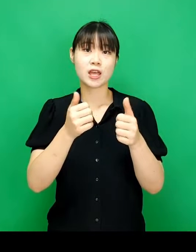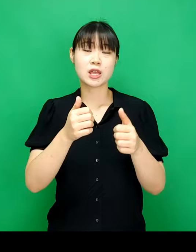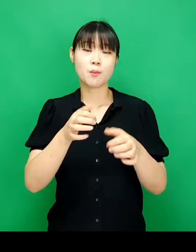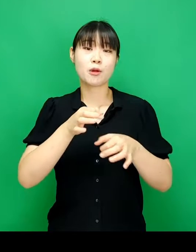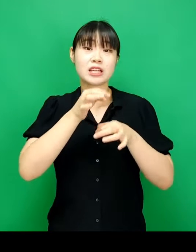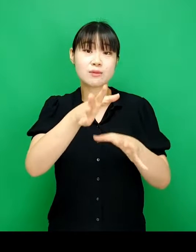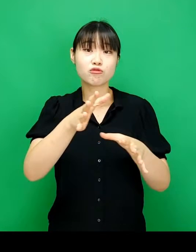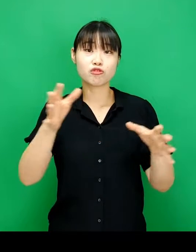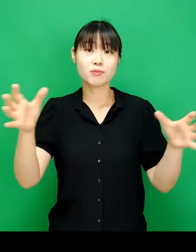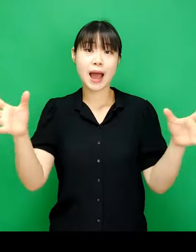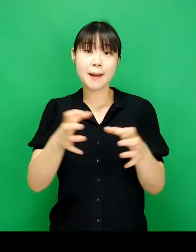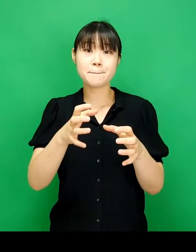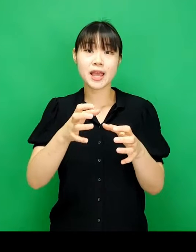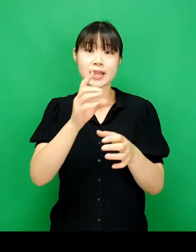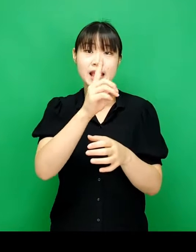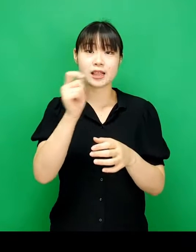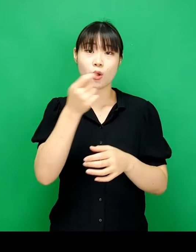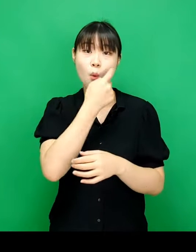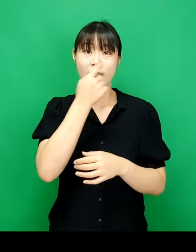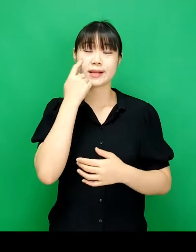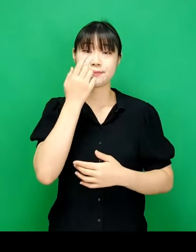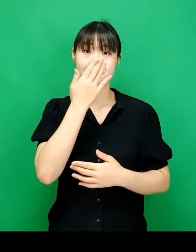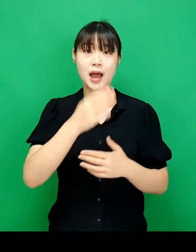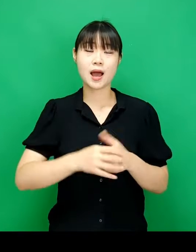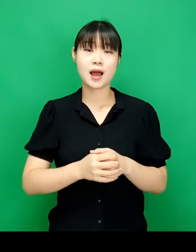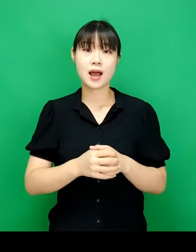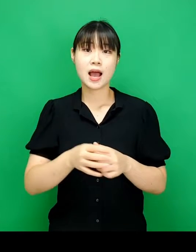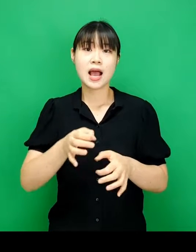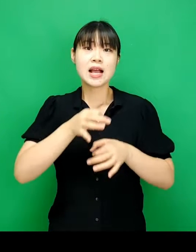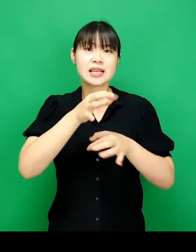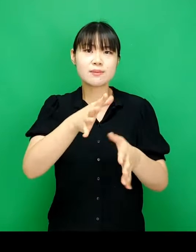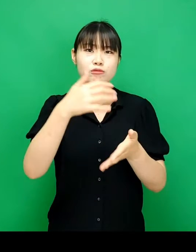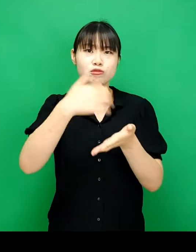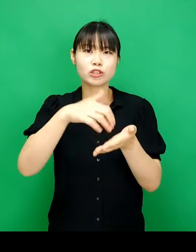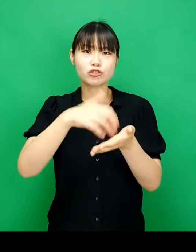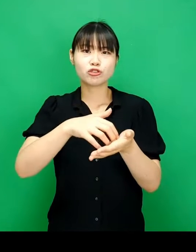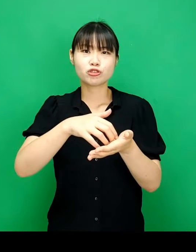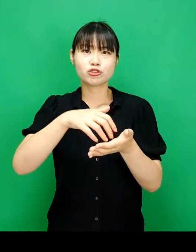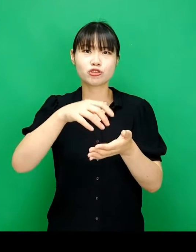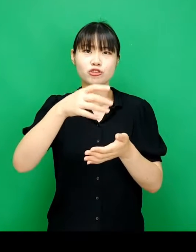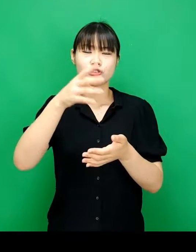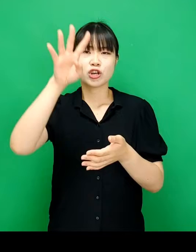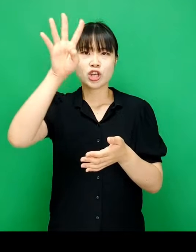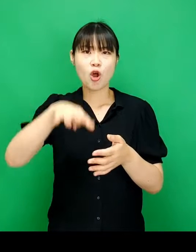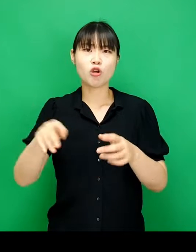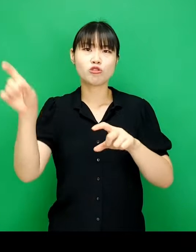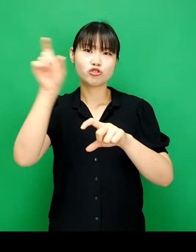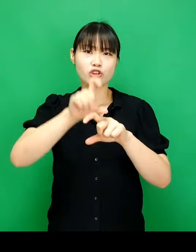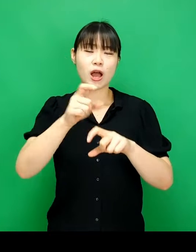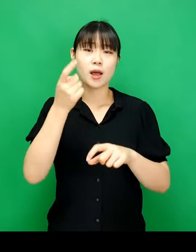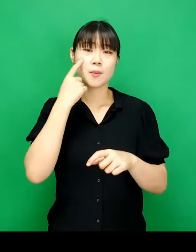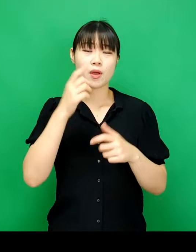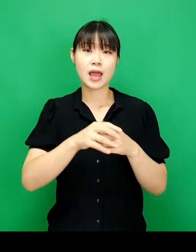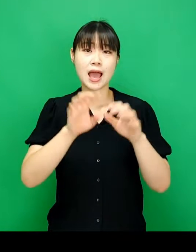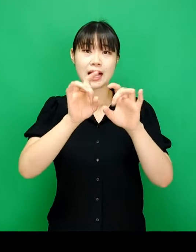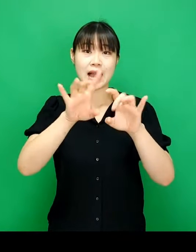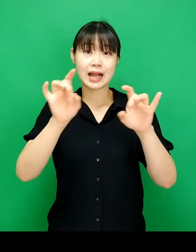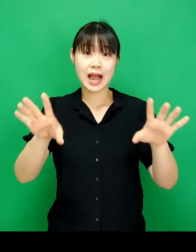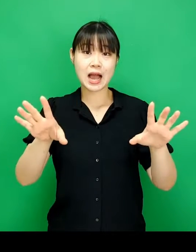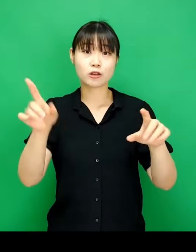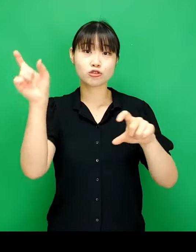국회의원별 기부금 합계 데이터를 확인할 수 있습니다 기부 횟수 열을 추가해 보겠습니다